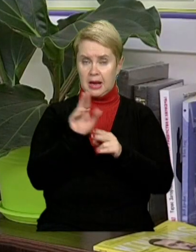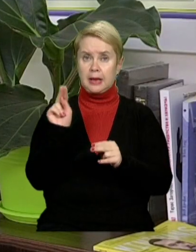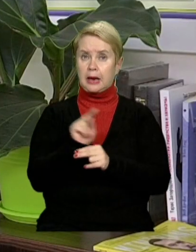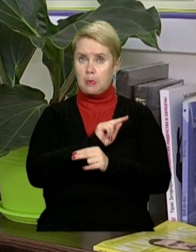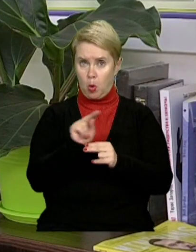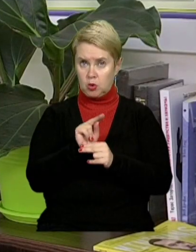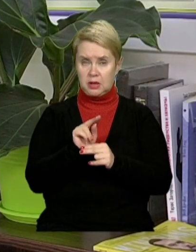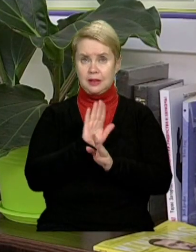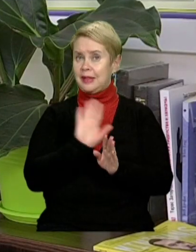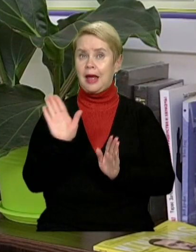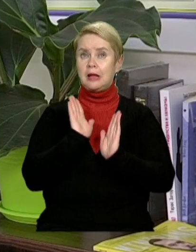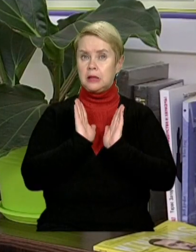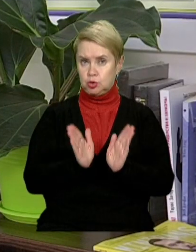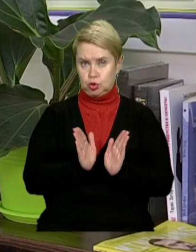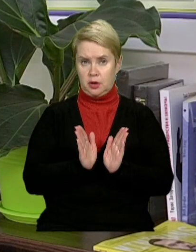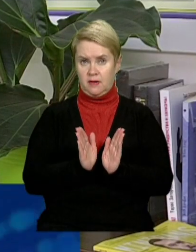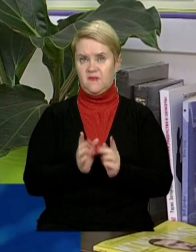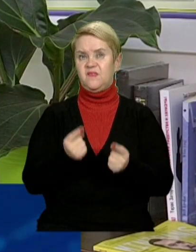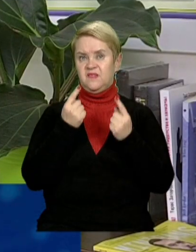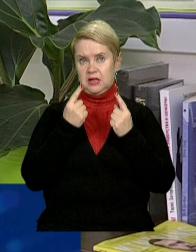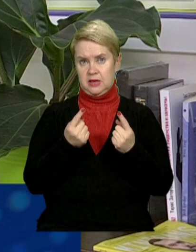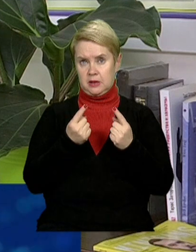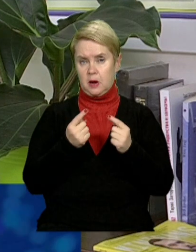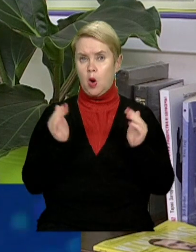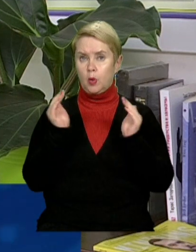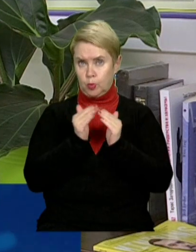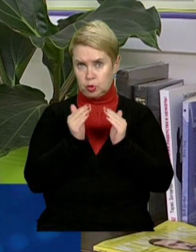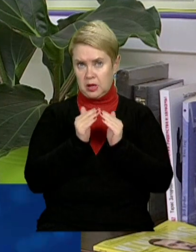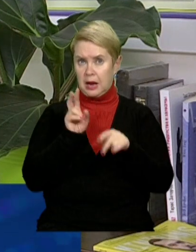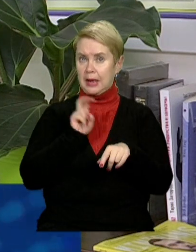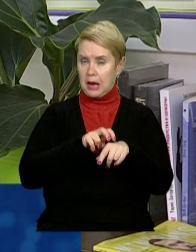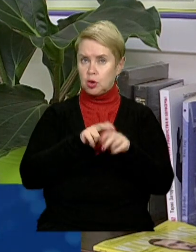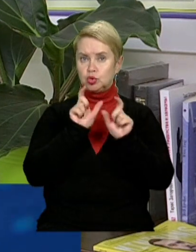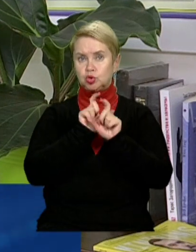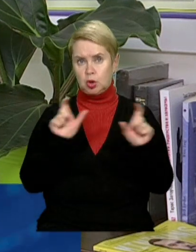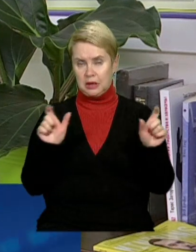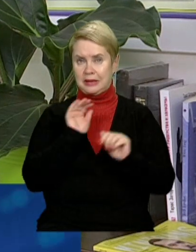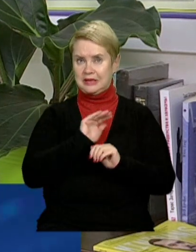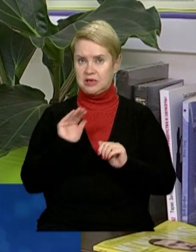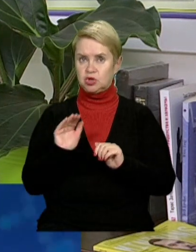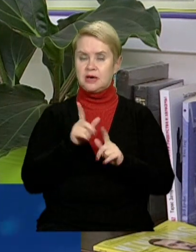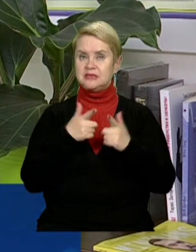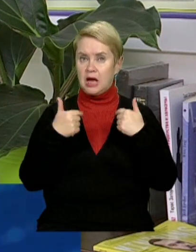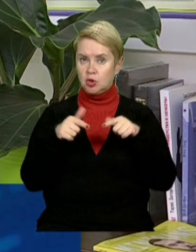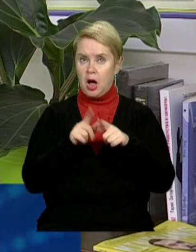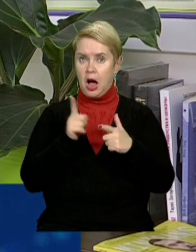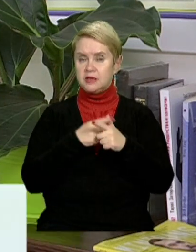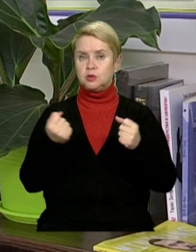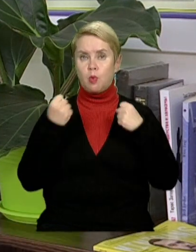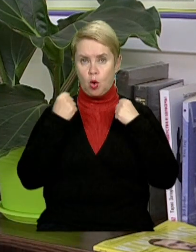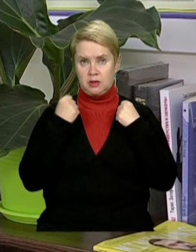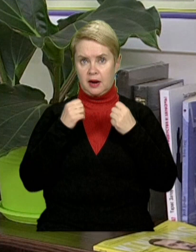ремонти не лише у великих будівлях лікарень, шкіл, дитячих садочках, а й